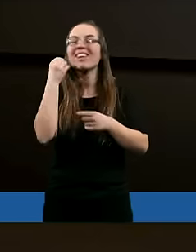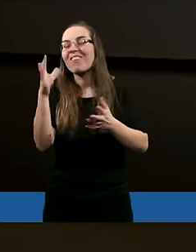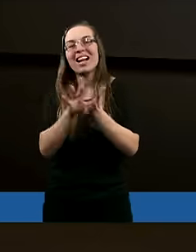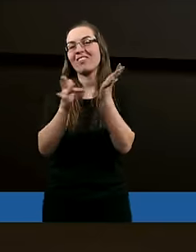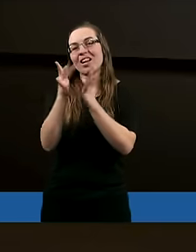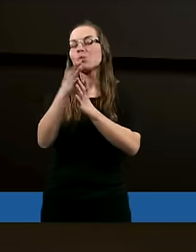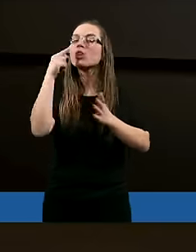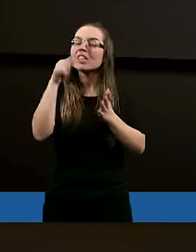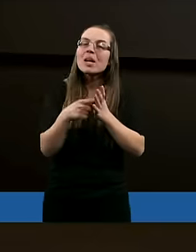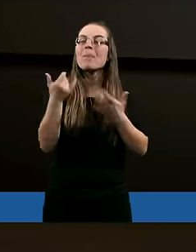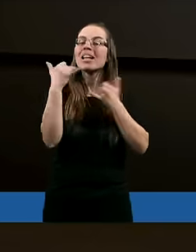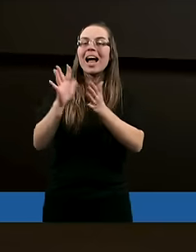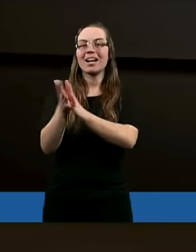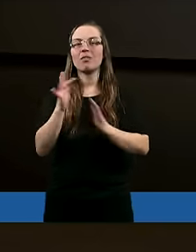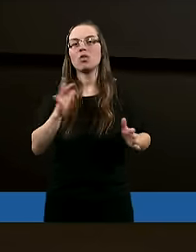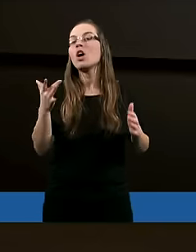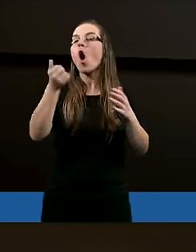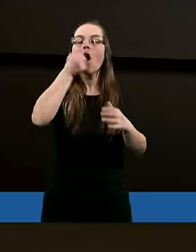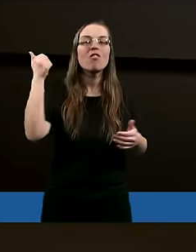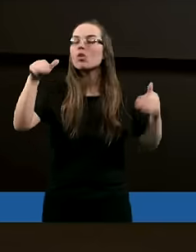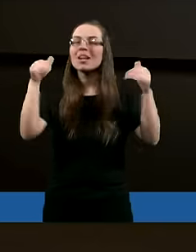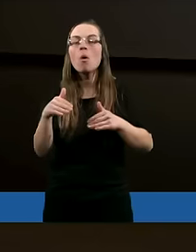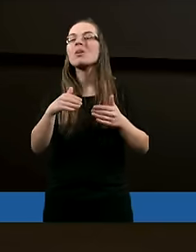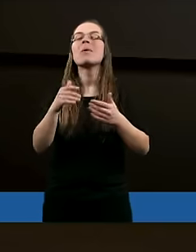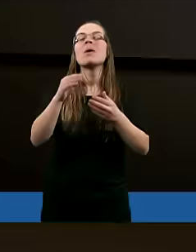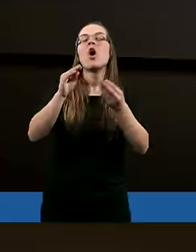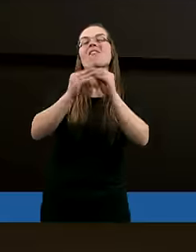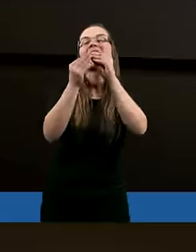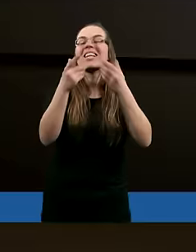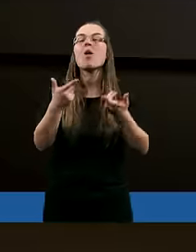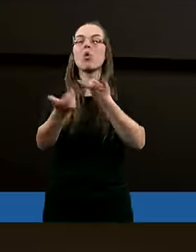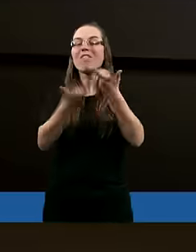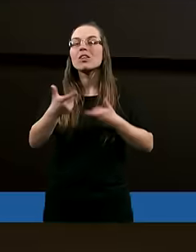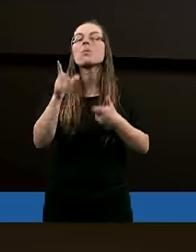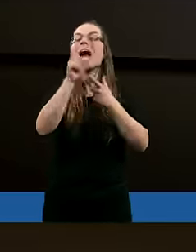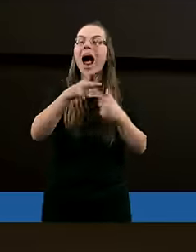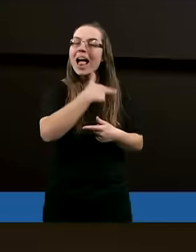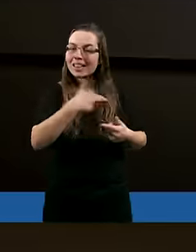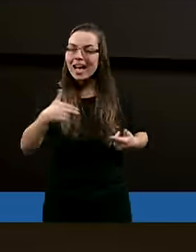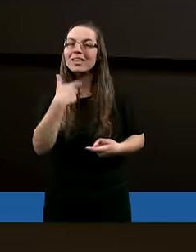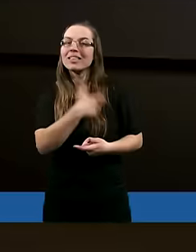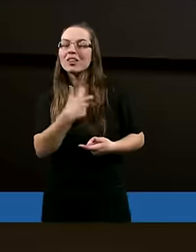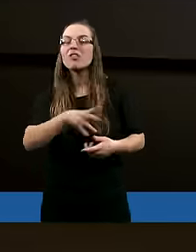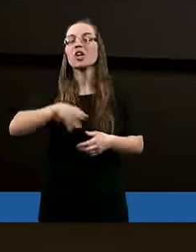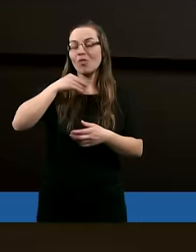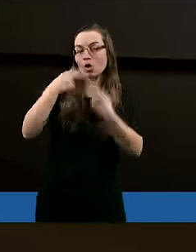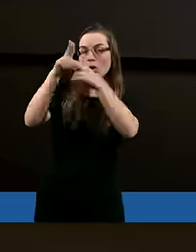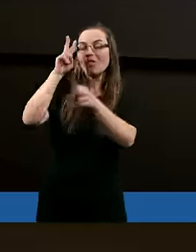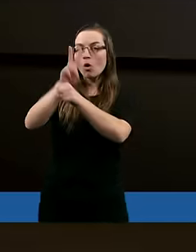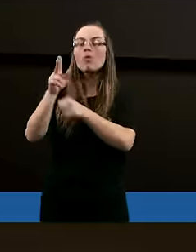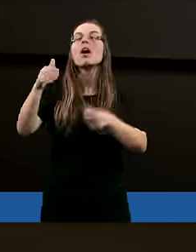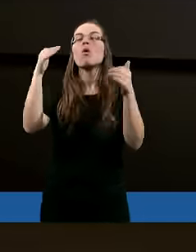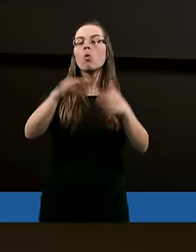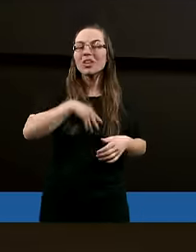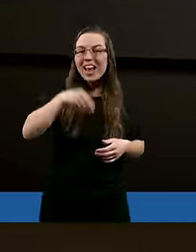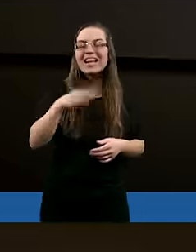Jezusie. I co prawda owoców nie możemy wypracować, ale ten czas poświęcony Bogu, myśli